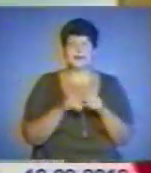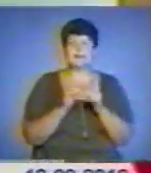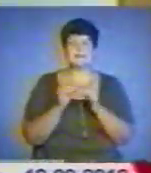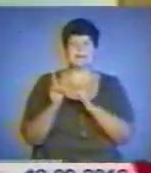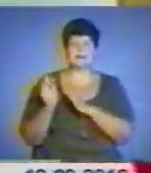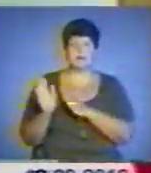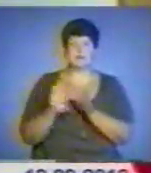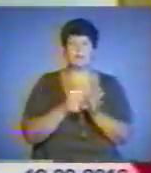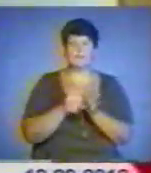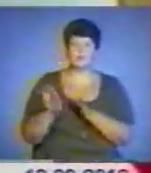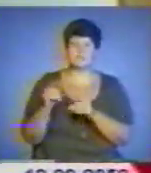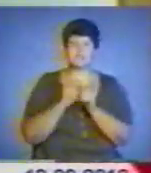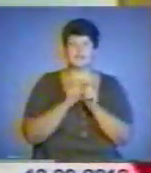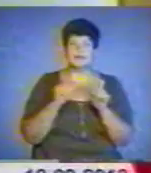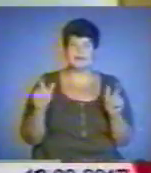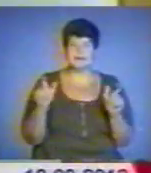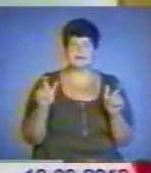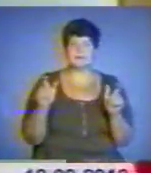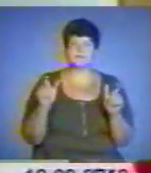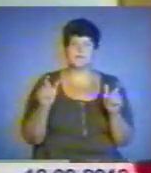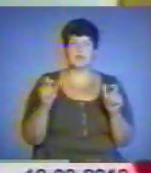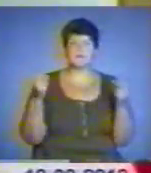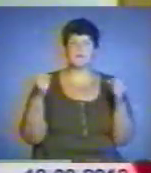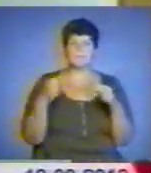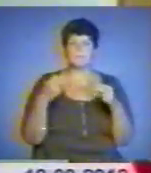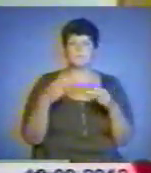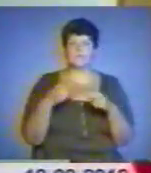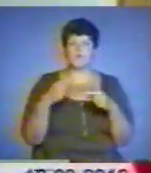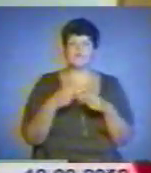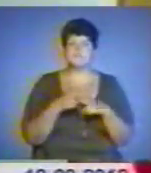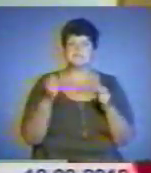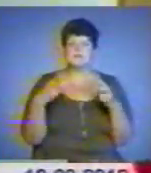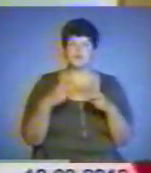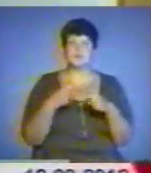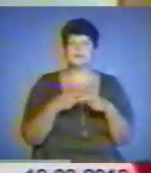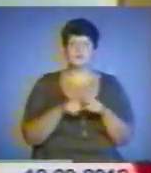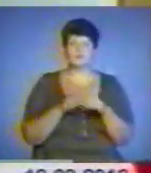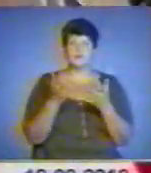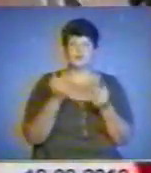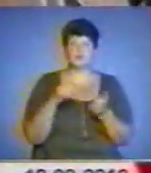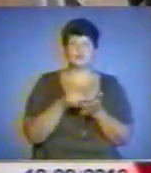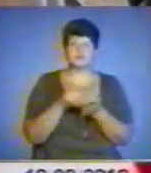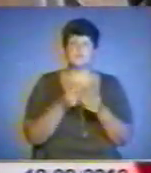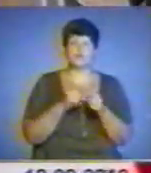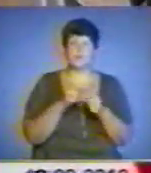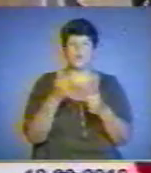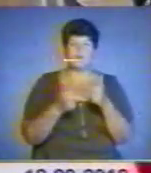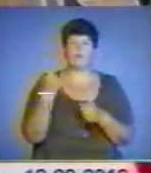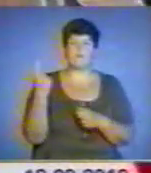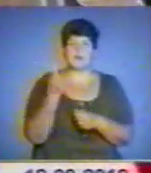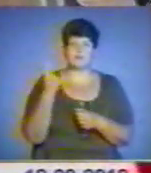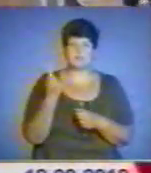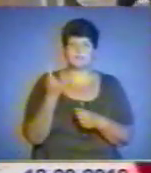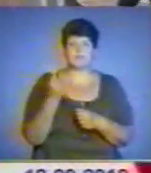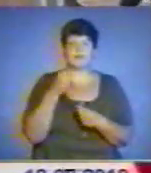позашкільні заклади і професійно-технічні училища беруть участь в такому конкурсі спершу. Ще одна номінація –